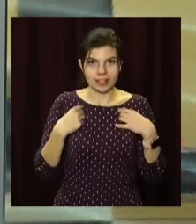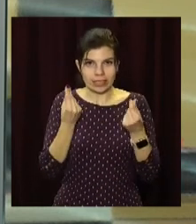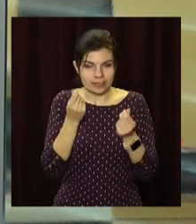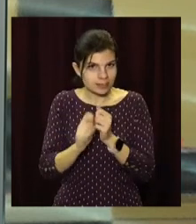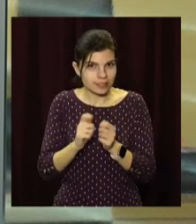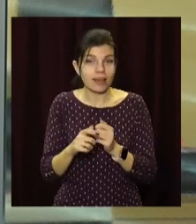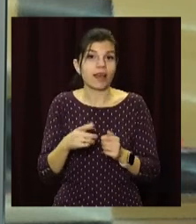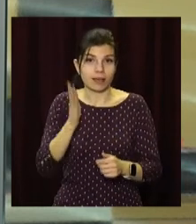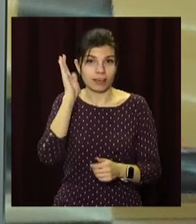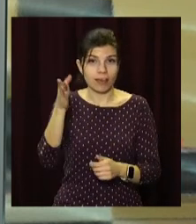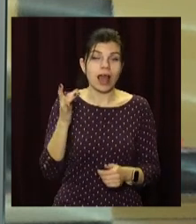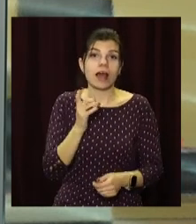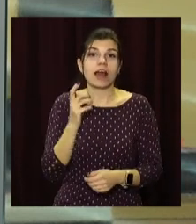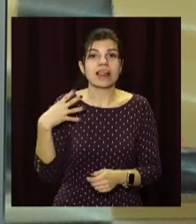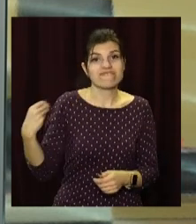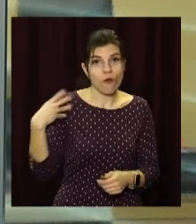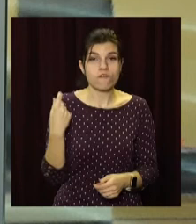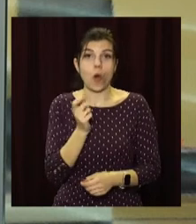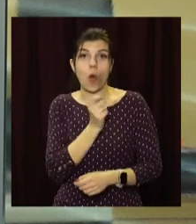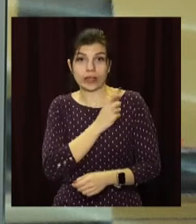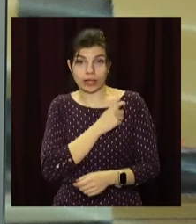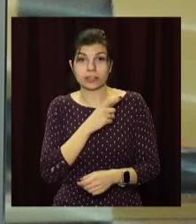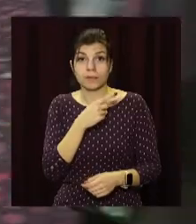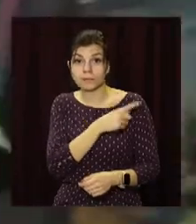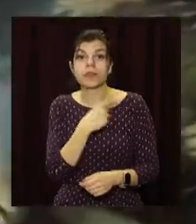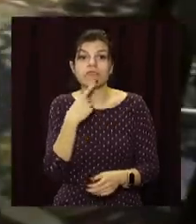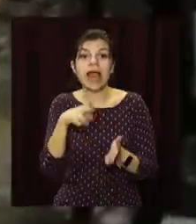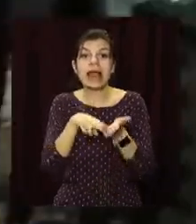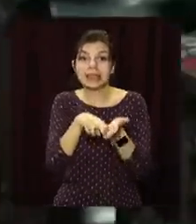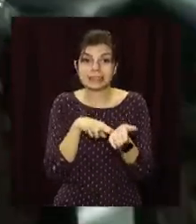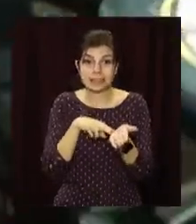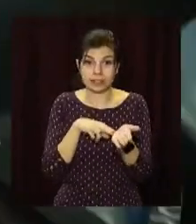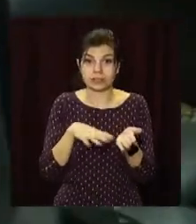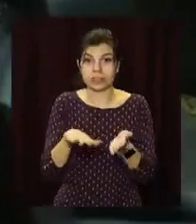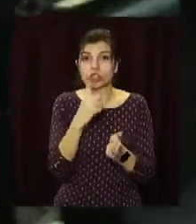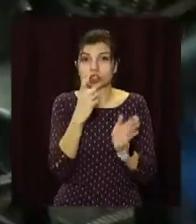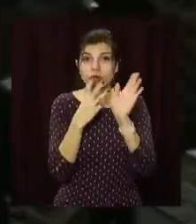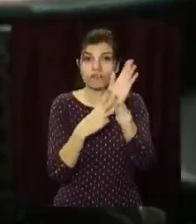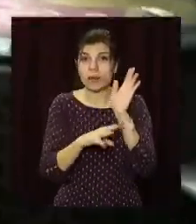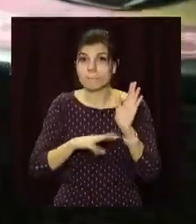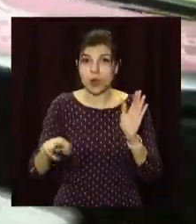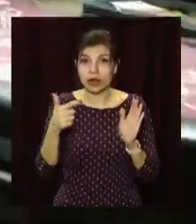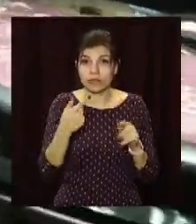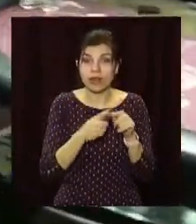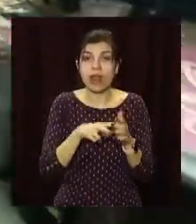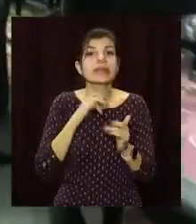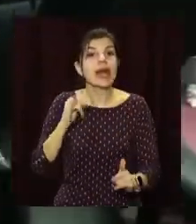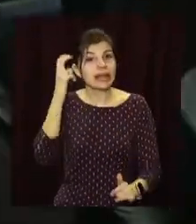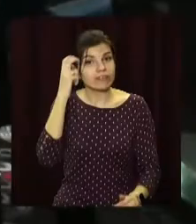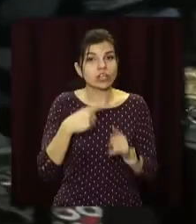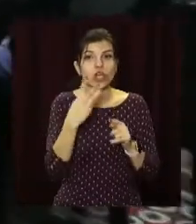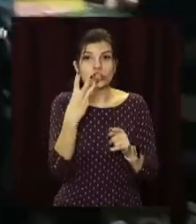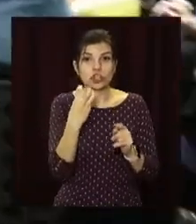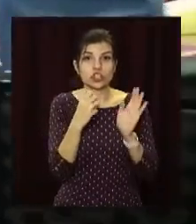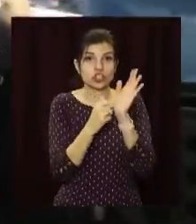пряма дорога до Львова або Одеси. За законодавством, вартість ліцензій на азартні ігри – 180 мільйонів гривень, для Києва – 360